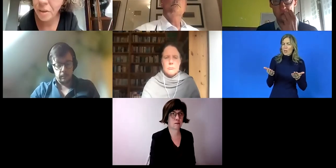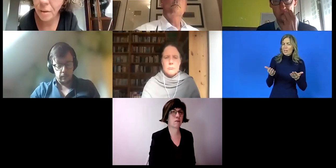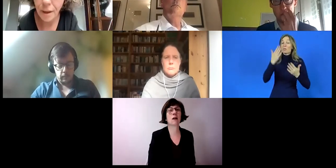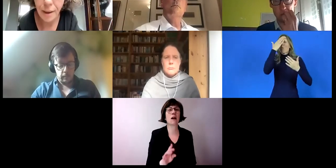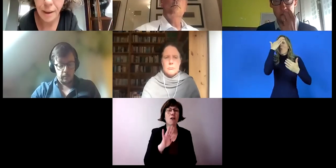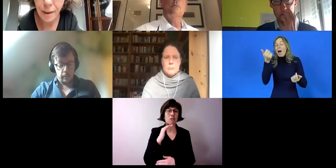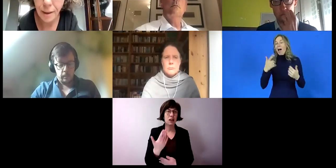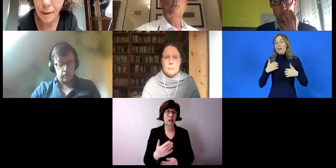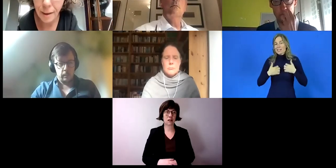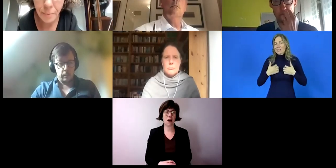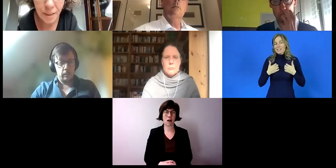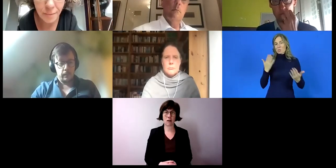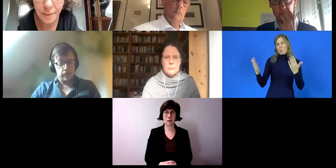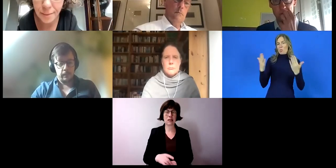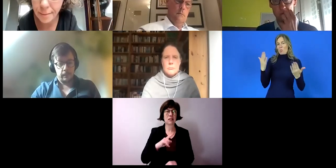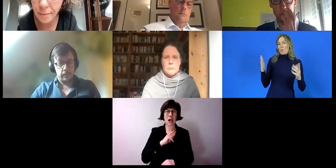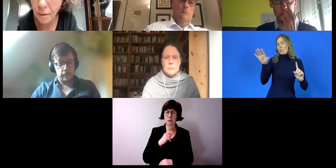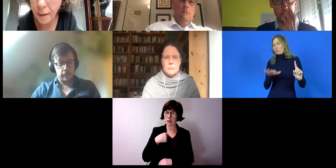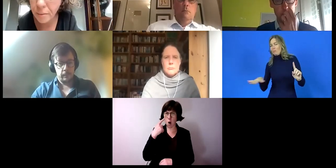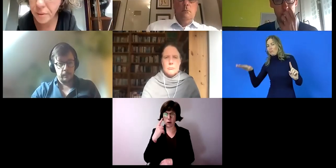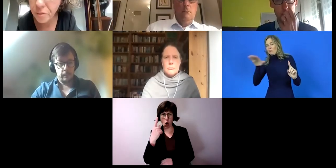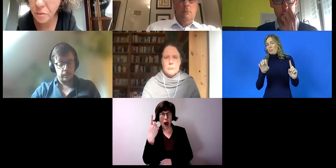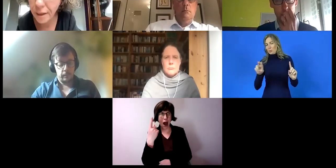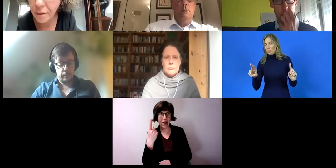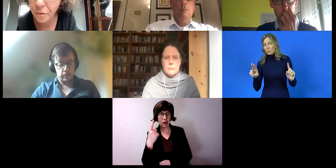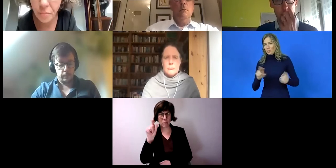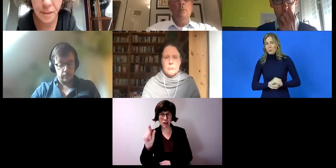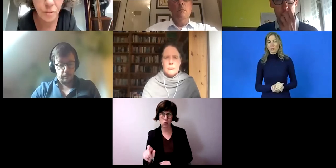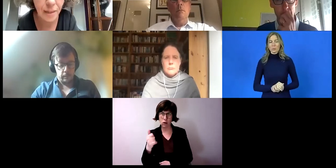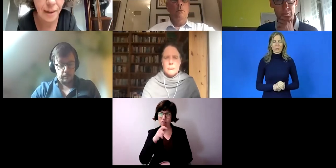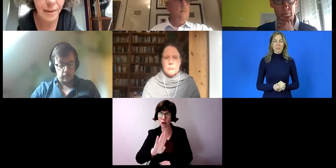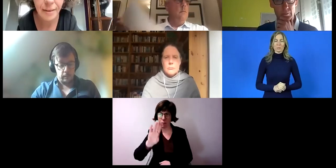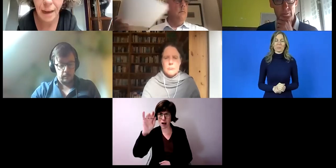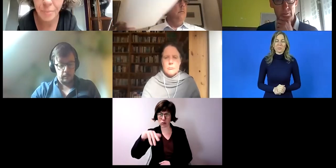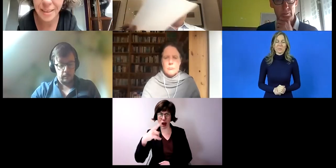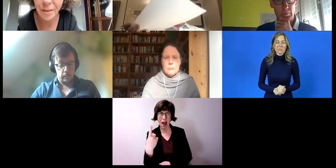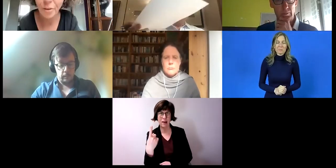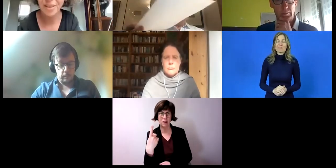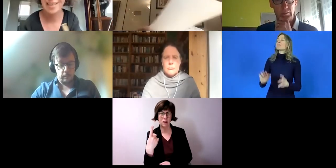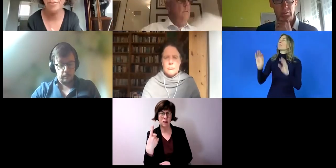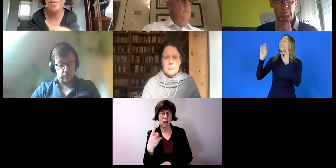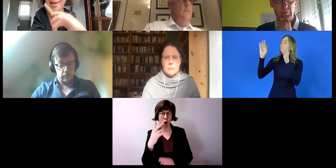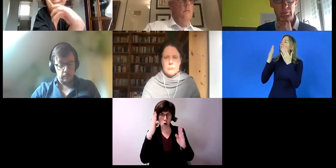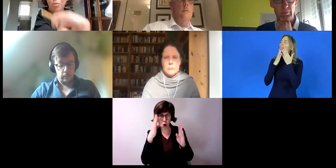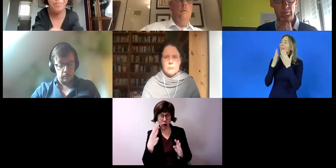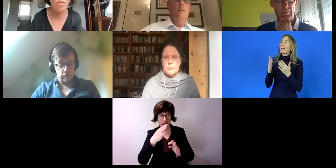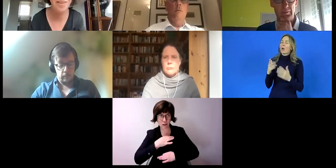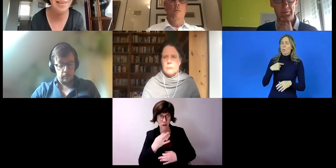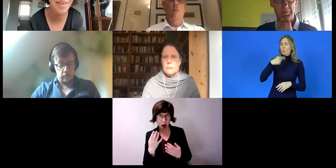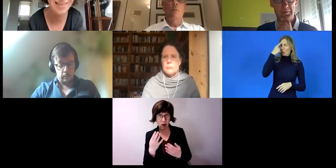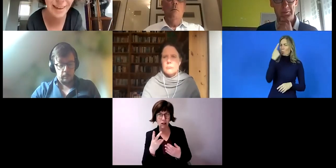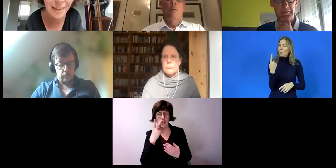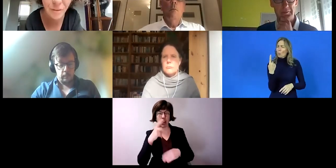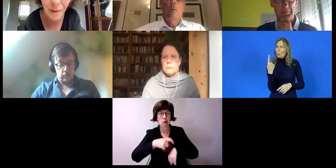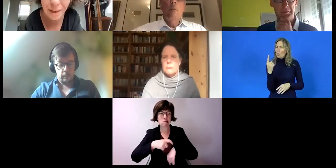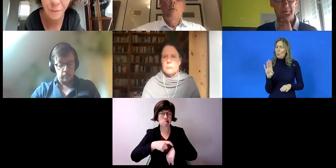Ich nehme noch, meines Wissens ist noch eine Person, eine Wortmeldung da. Haben Sie eine konkrete Frage? Ich gucke nämlich so ein bisschen